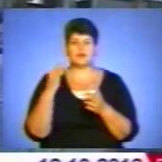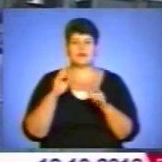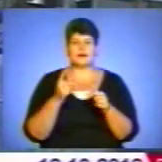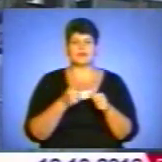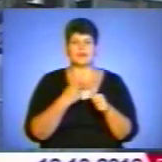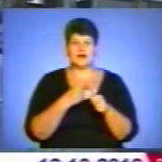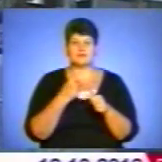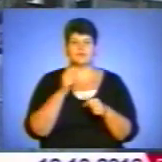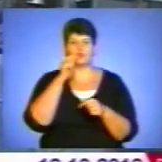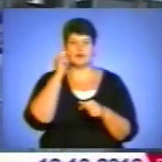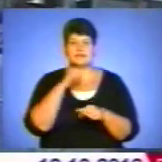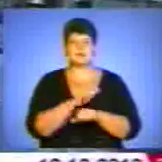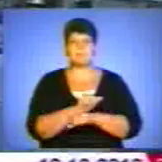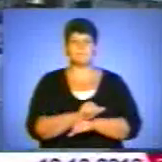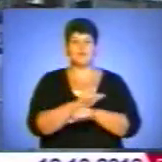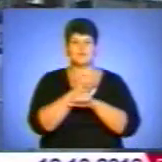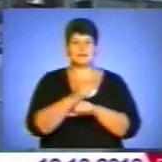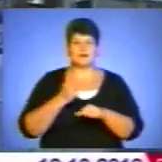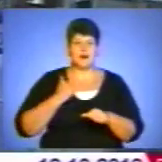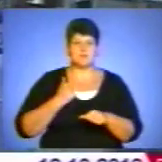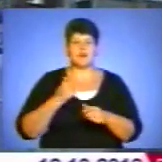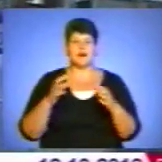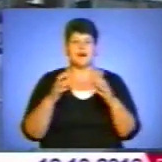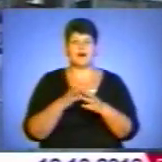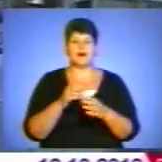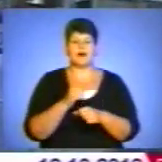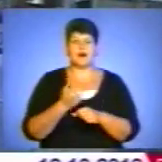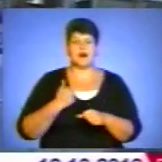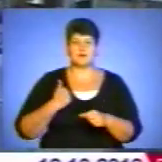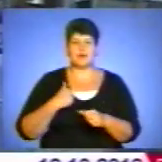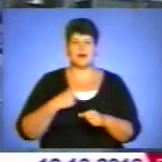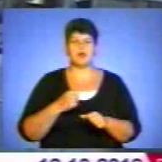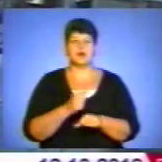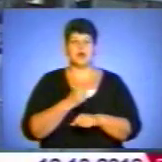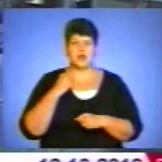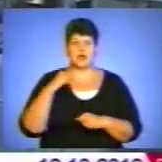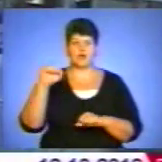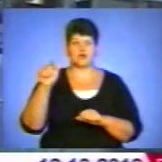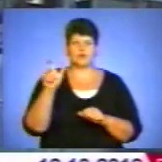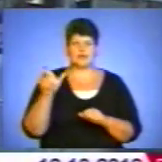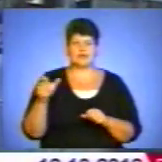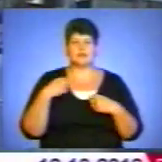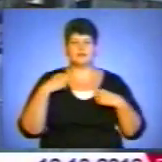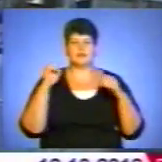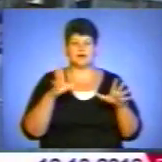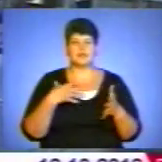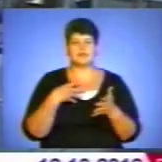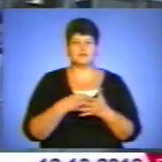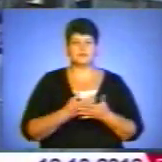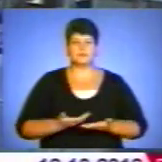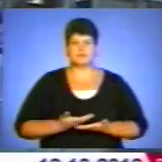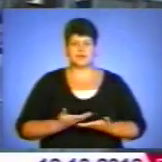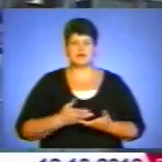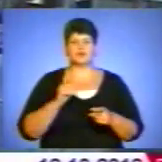Українська повстанська армія. Армія героїв, армія людей, які поклали свої голови за те, щоб бути